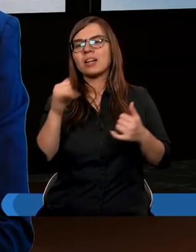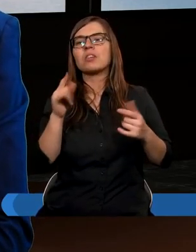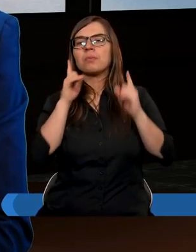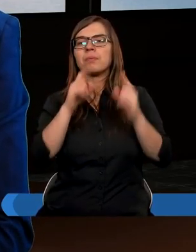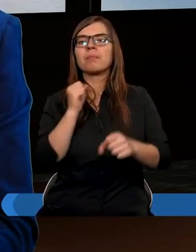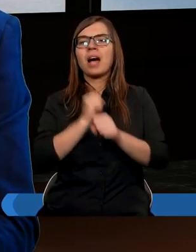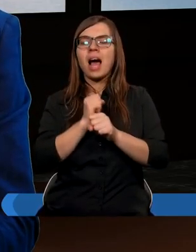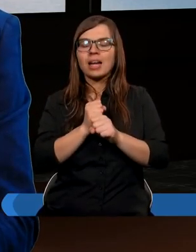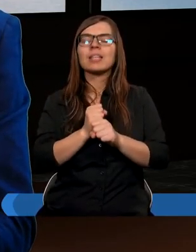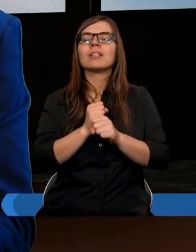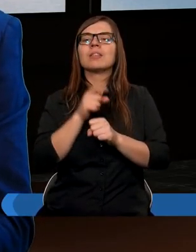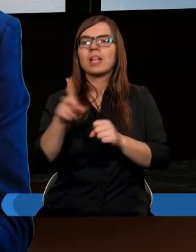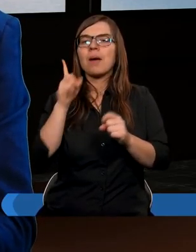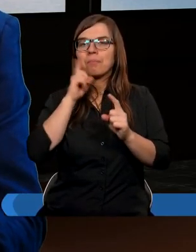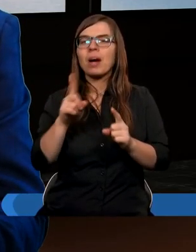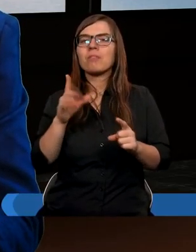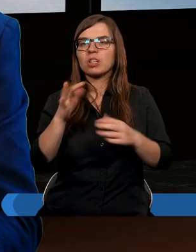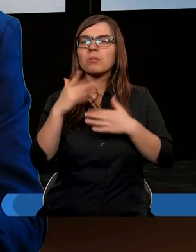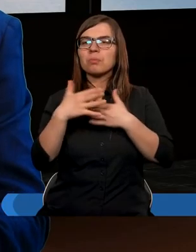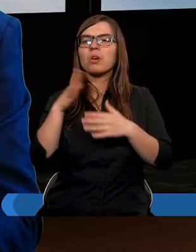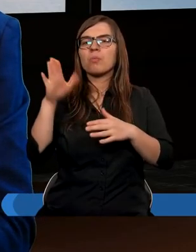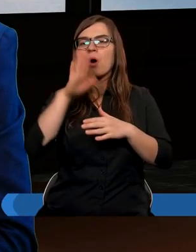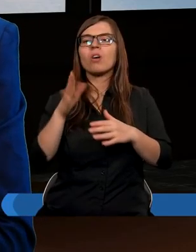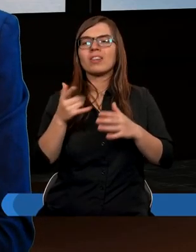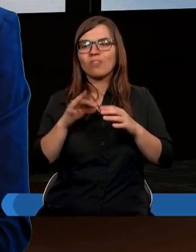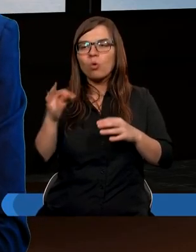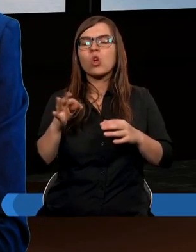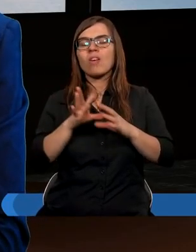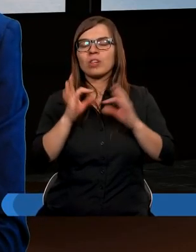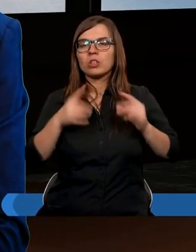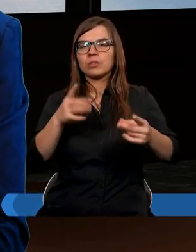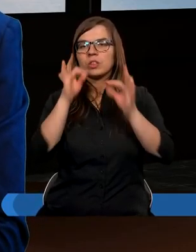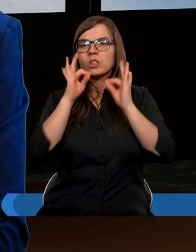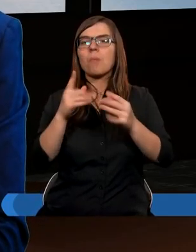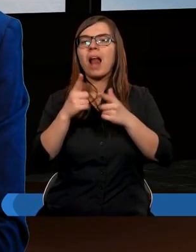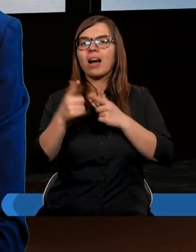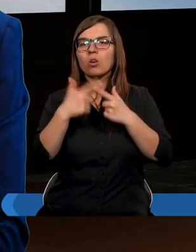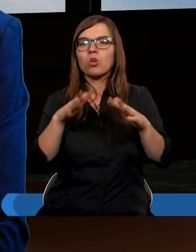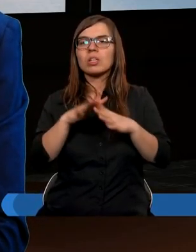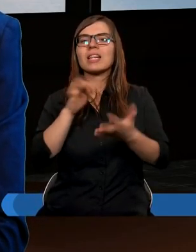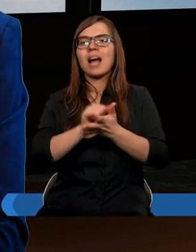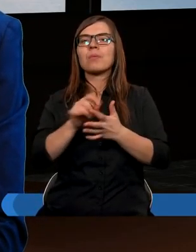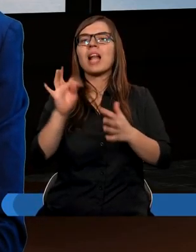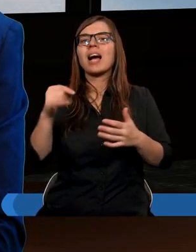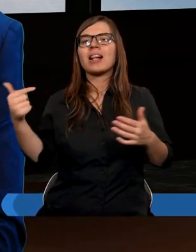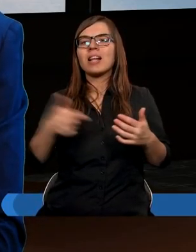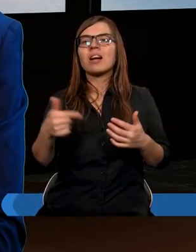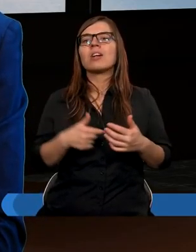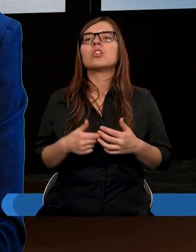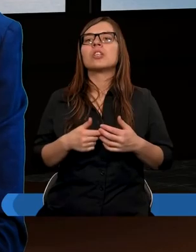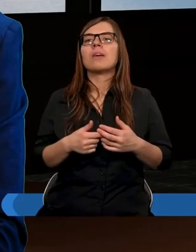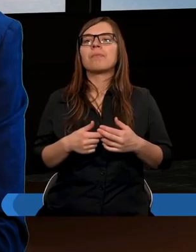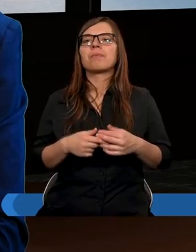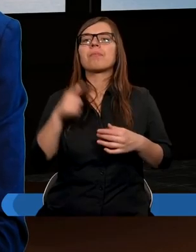rzetelnej pracy, tego, że będzie naprawdę blisko Boga, będzie nas inspirował i tym Kościołem zajmował się tak jak należy, powinniśmy mu